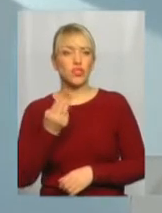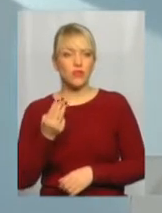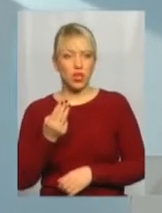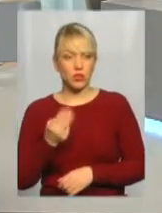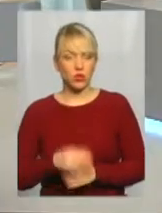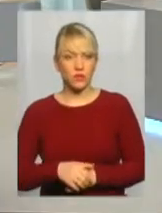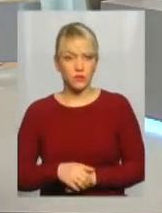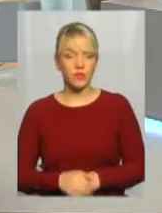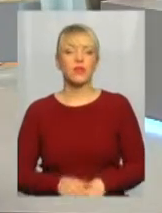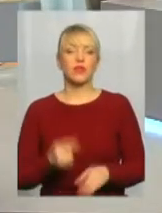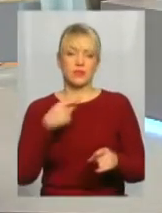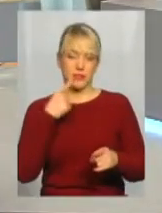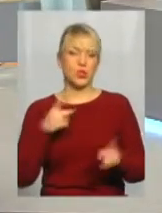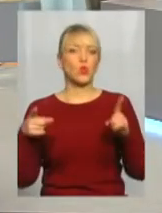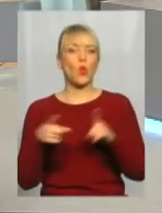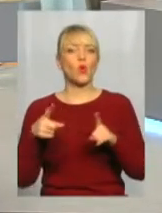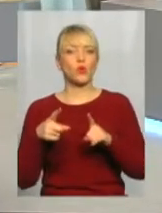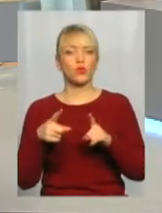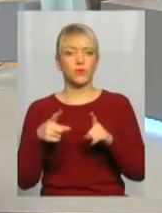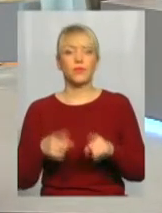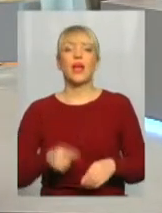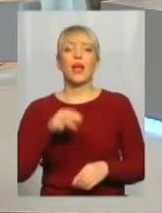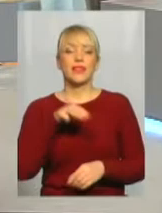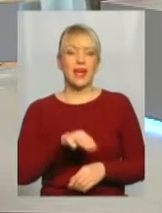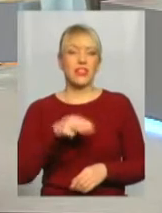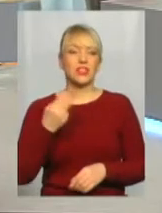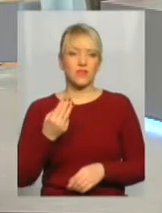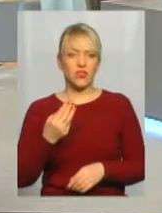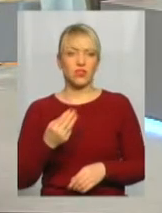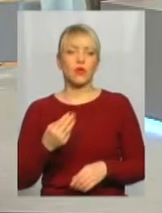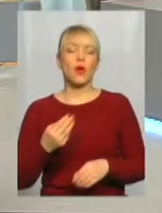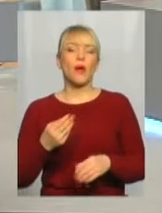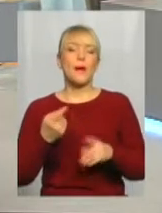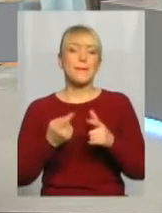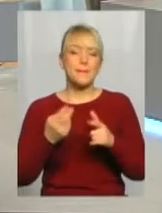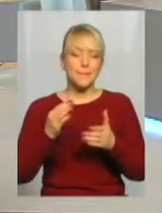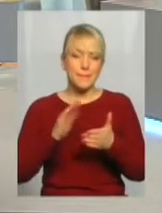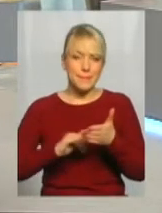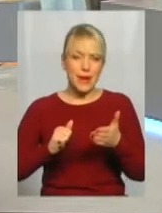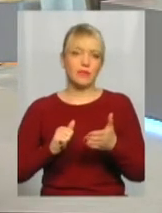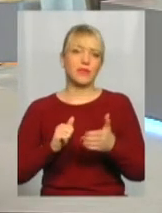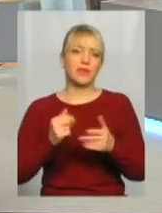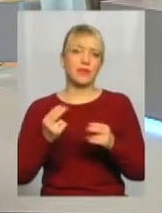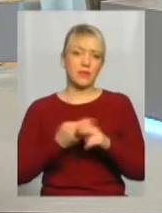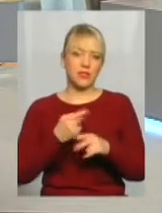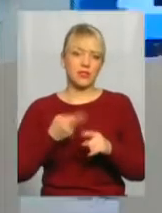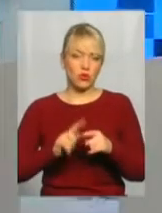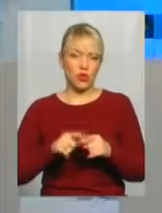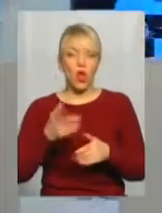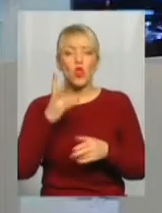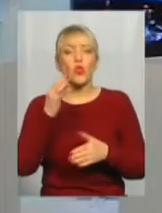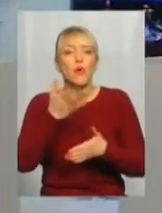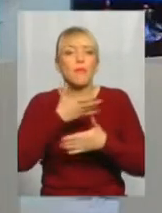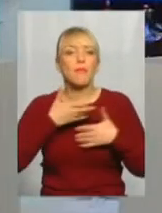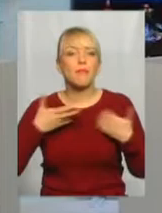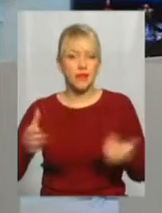Скажу коротко, Тарас Шевченко без цього обійдеться, але ми не можемо обійтись,